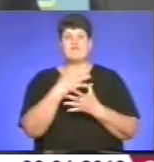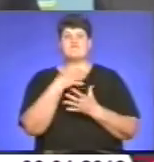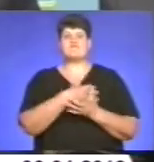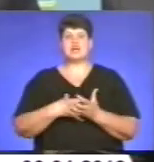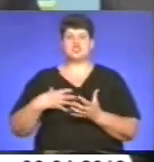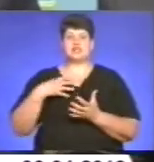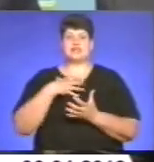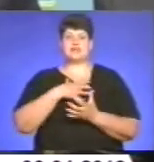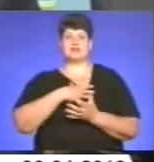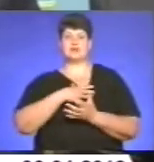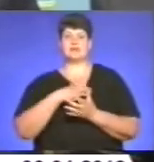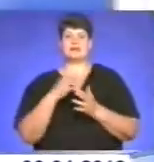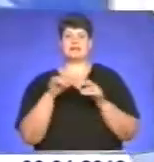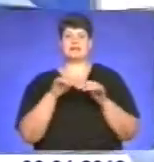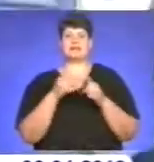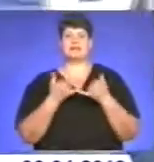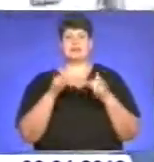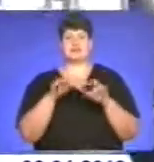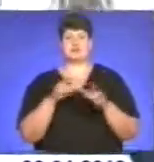діяльності Тернопільської обласної ради.